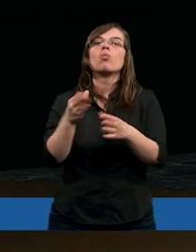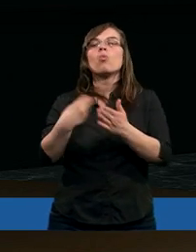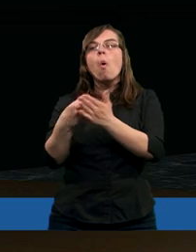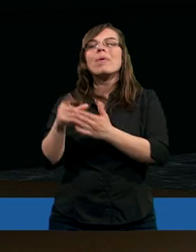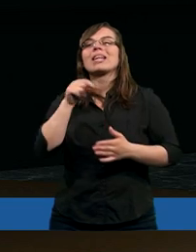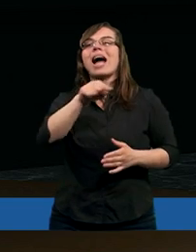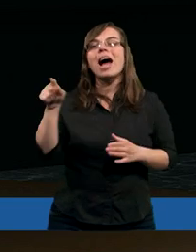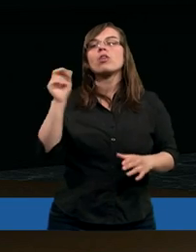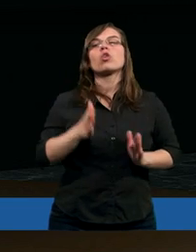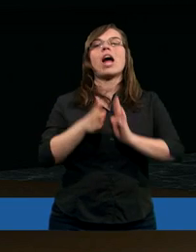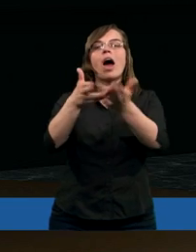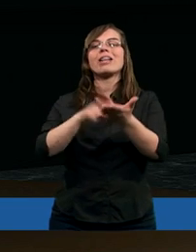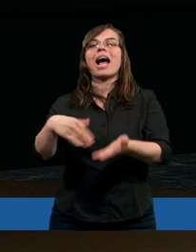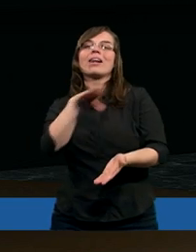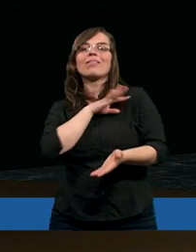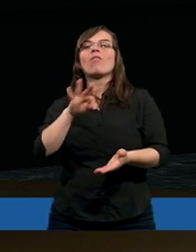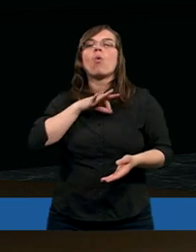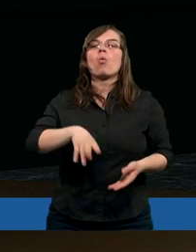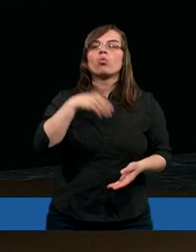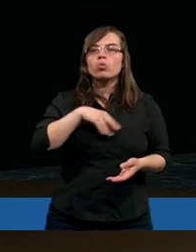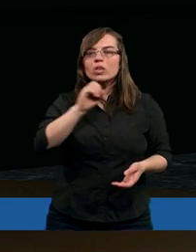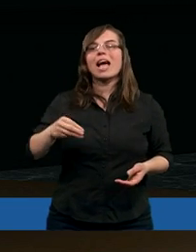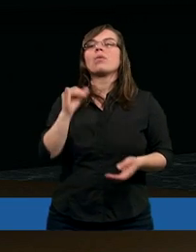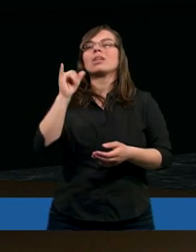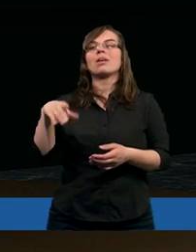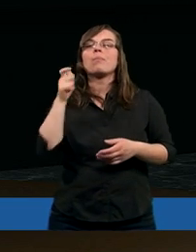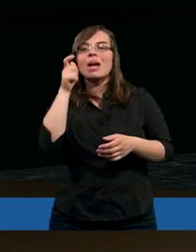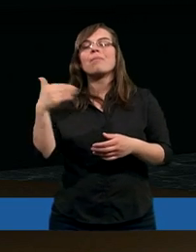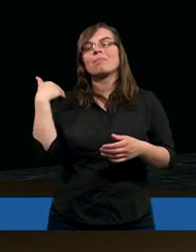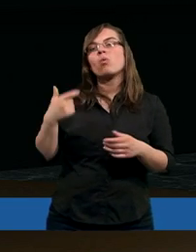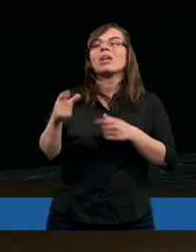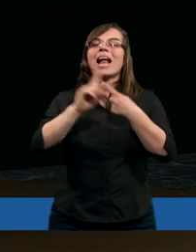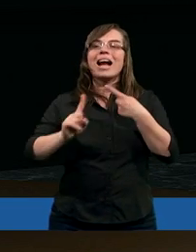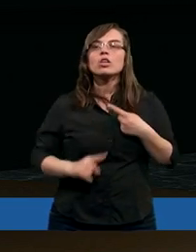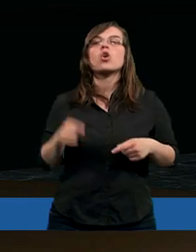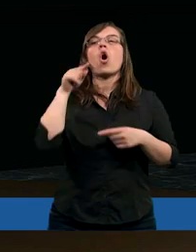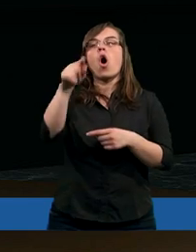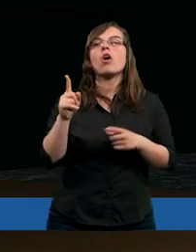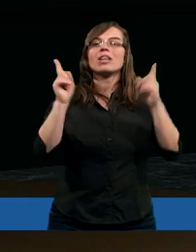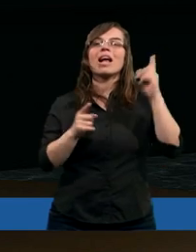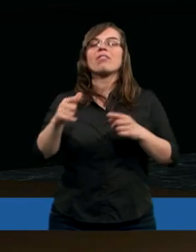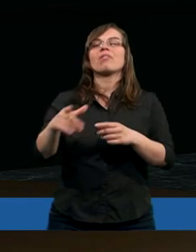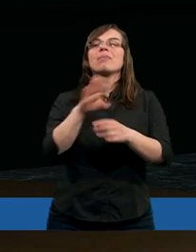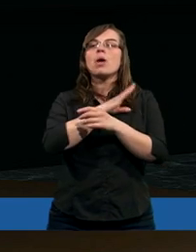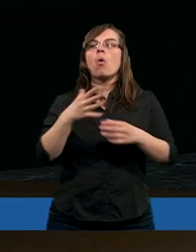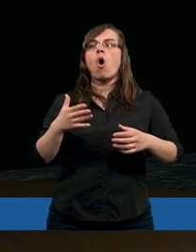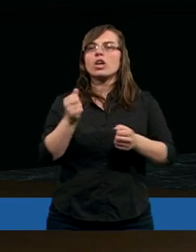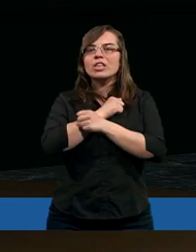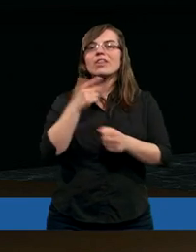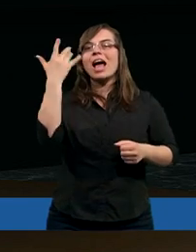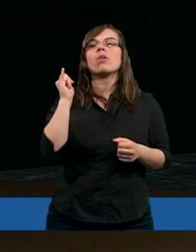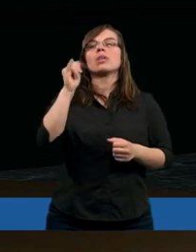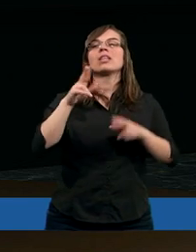to, że ofiarował na śmierć swoją duszę i do przestępców był zaliczony. On to poniósł grzech wielu